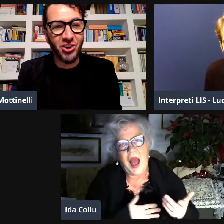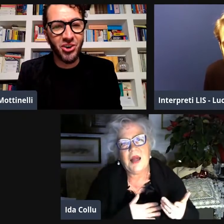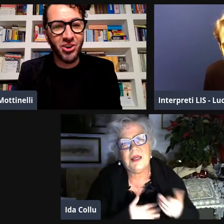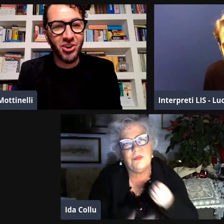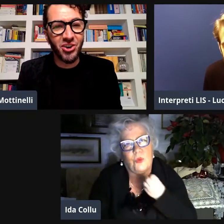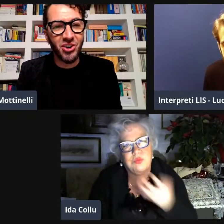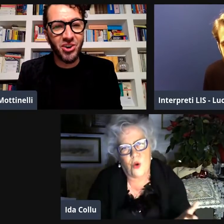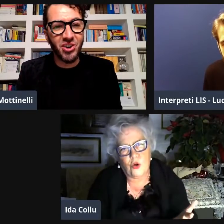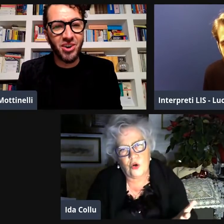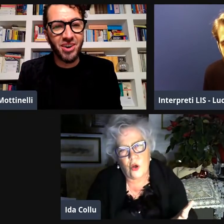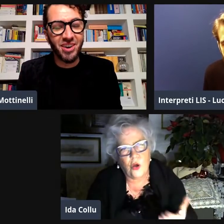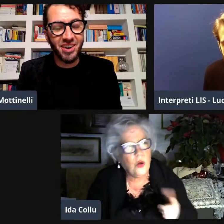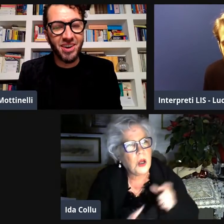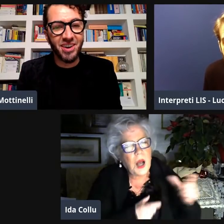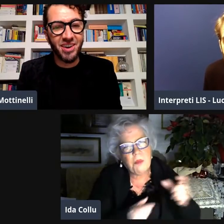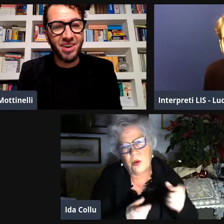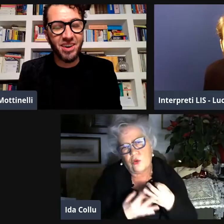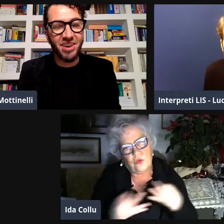quanti anni ha adesso?